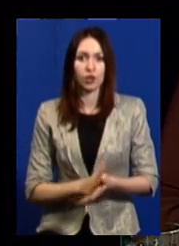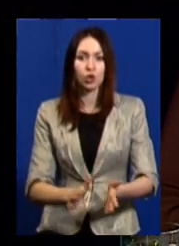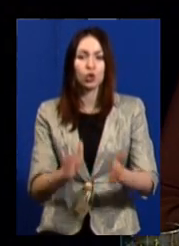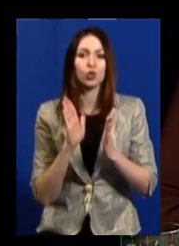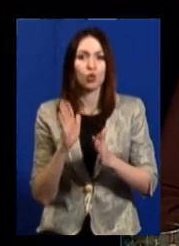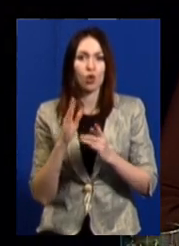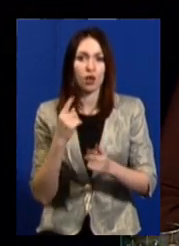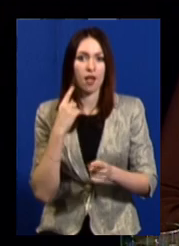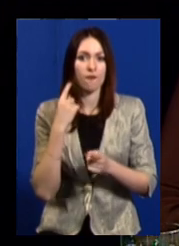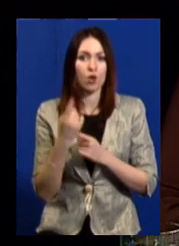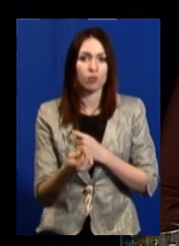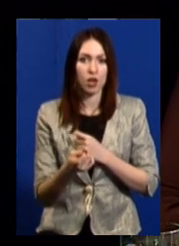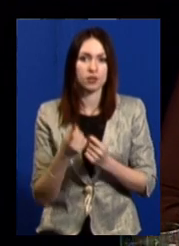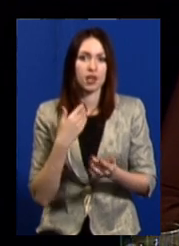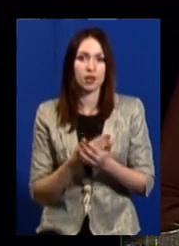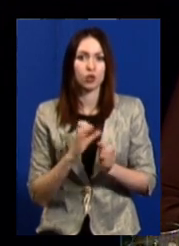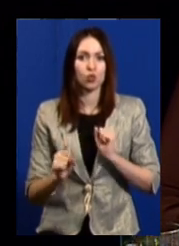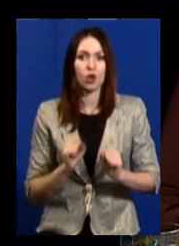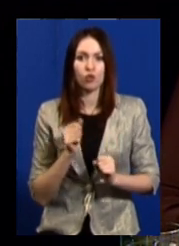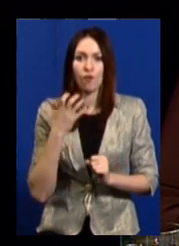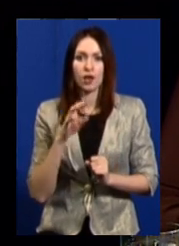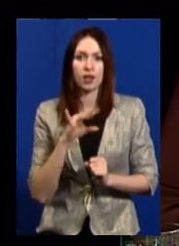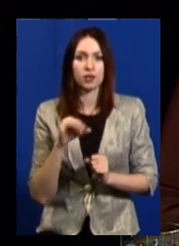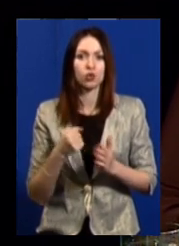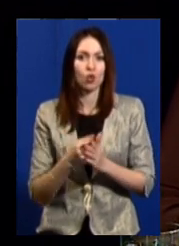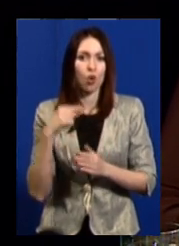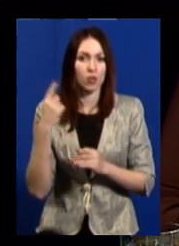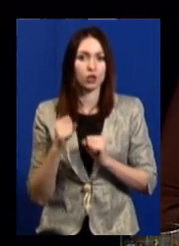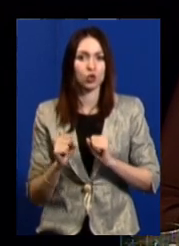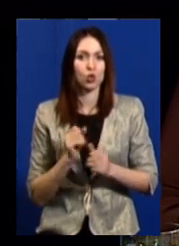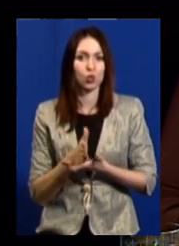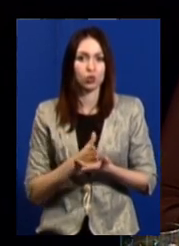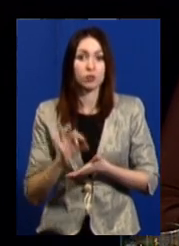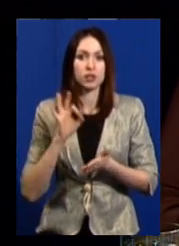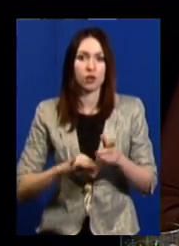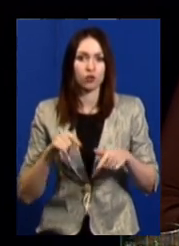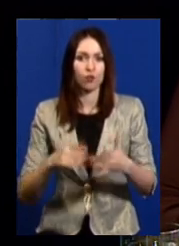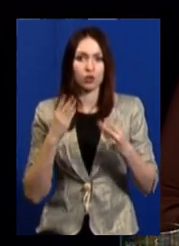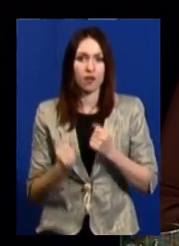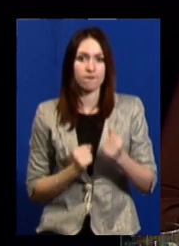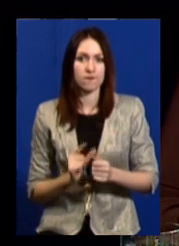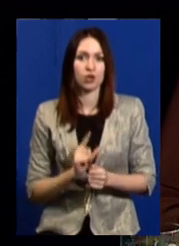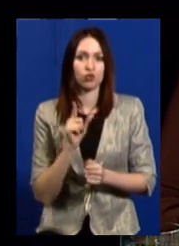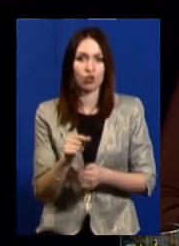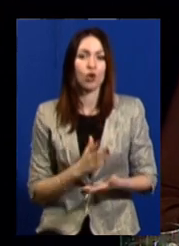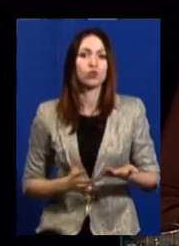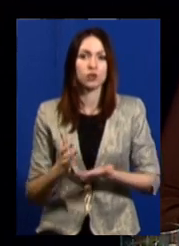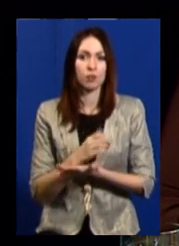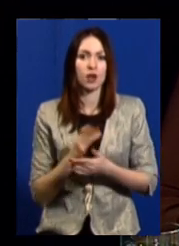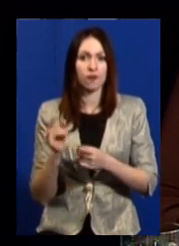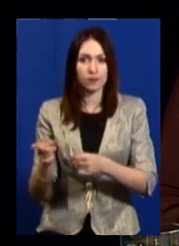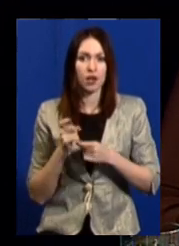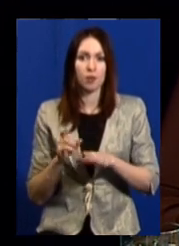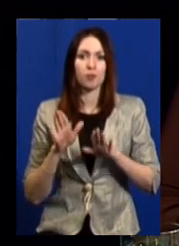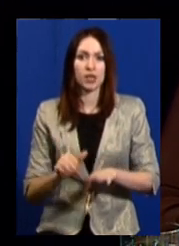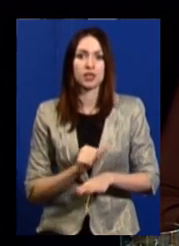надійде інформація, наприклад, з урядової гарячої лінії до обласної служби, терміново в той же день виїжджають, залучають органи